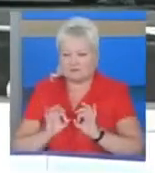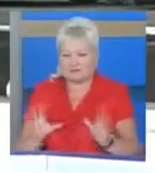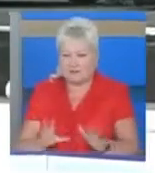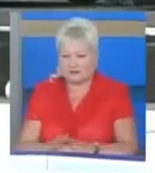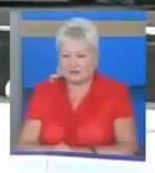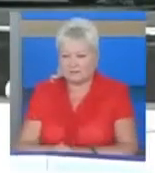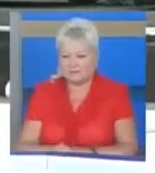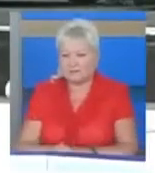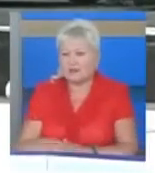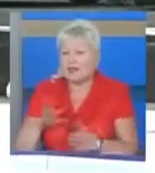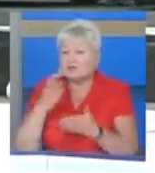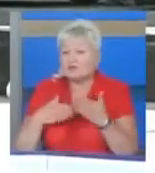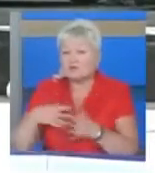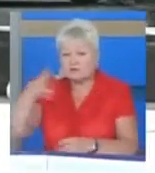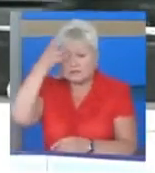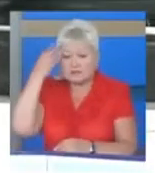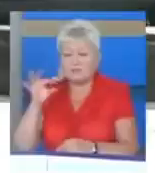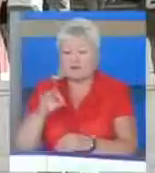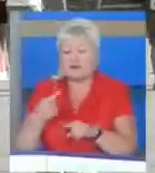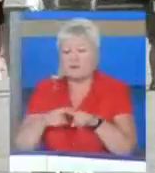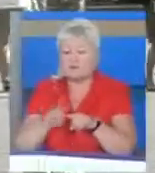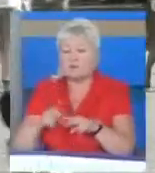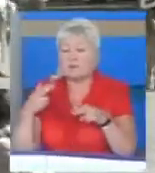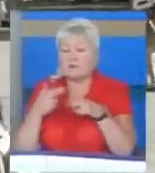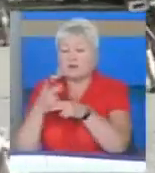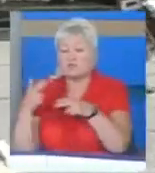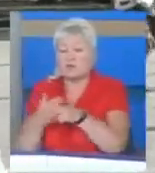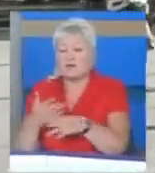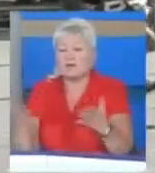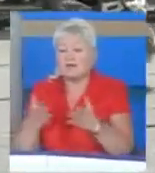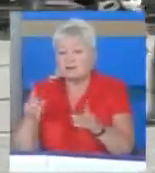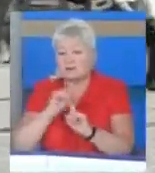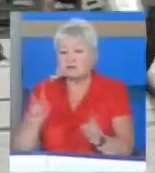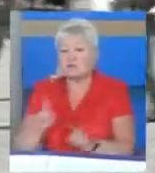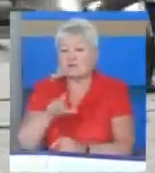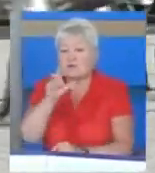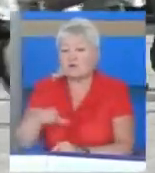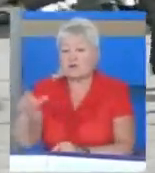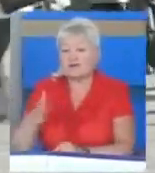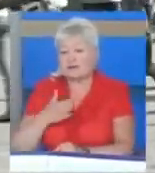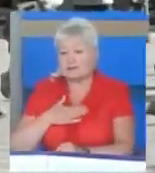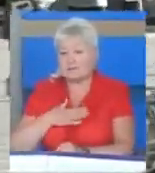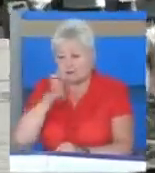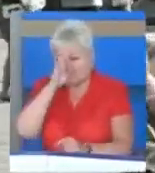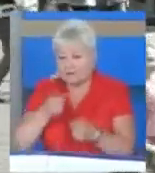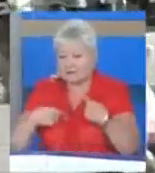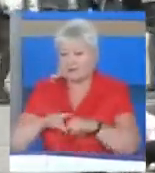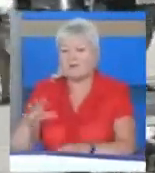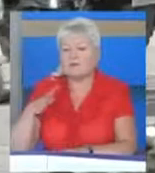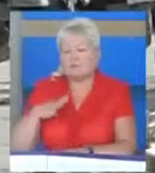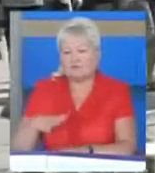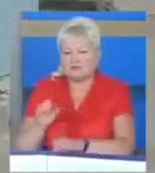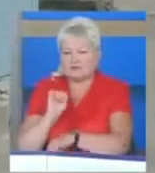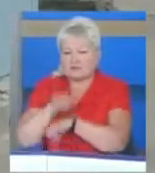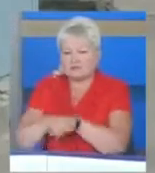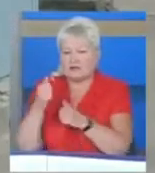І зовсім забуває про ті перешкоди, які особливим громадянам нашої держави доводиться долати